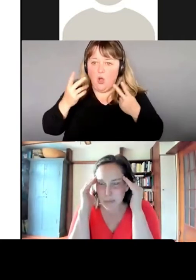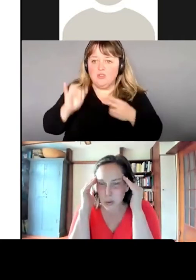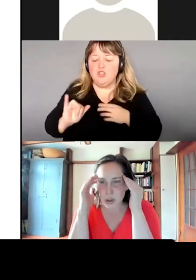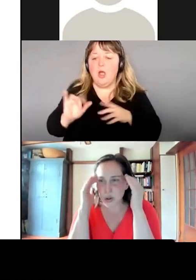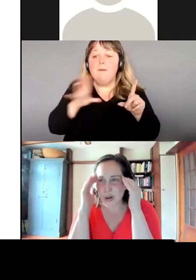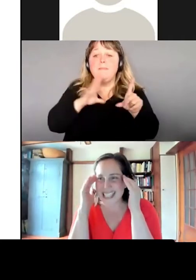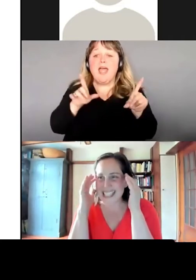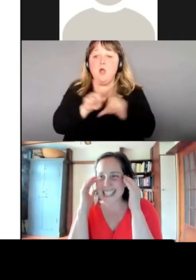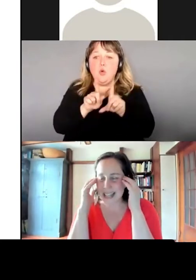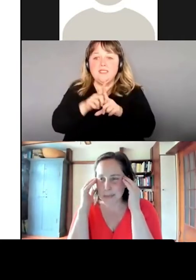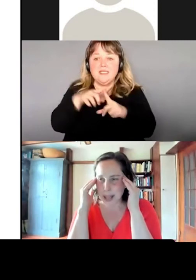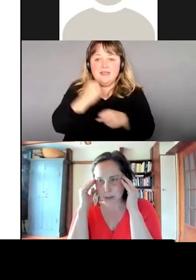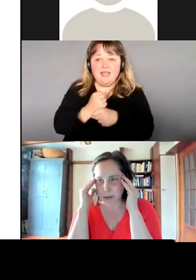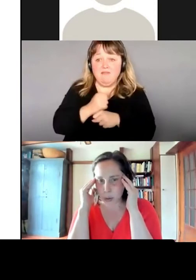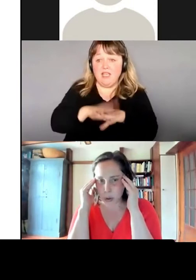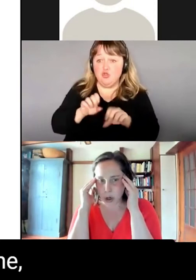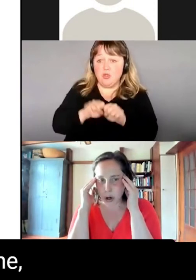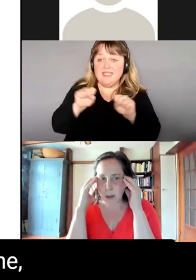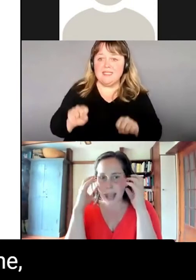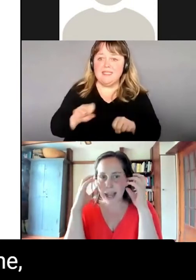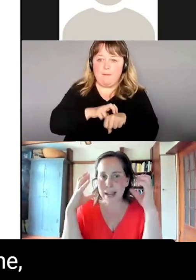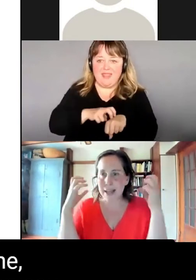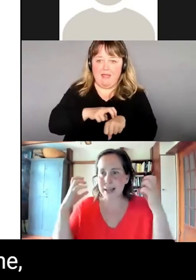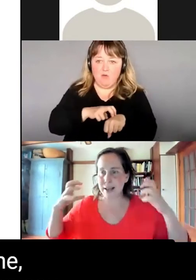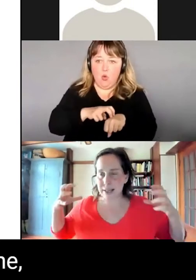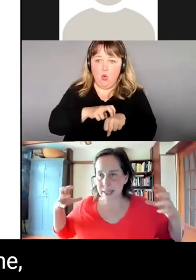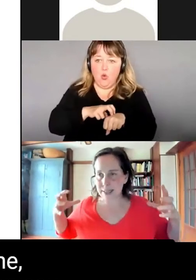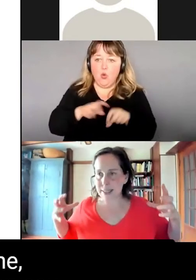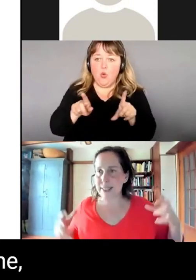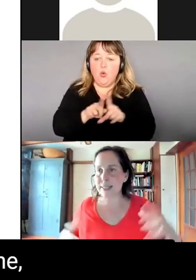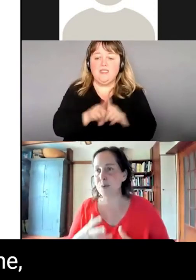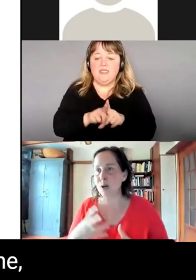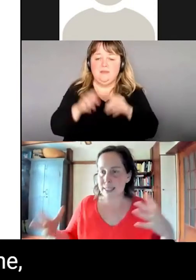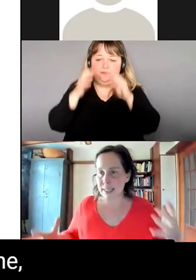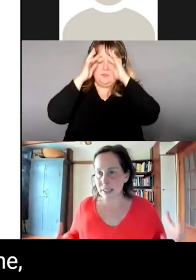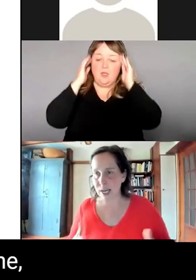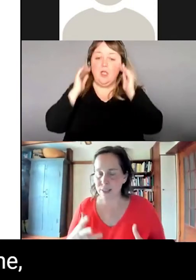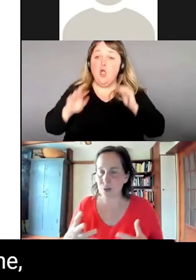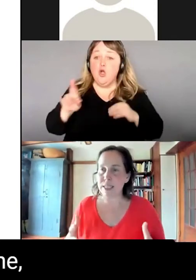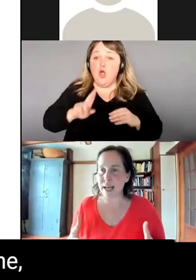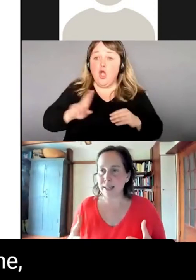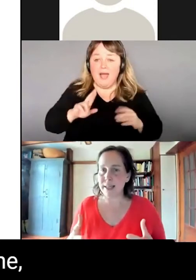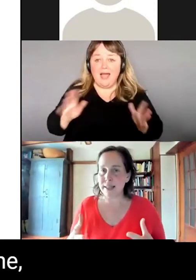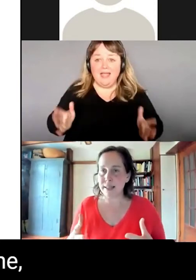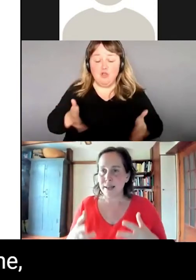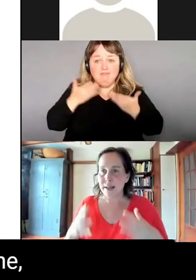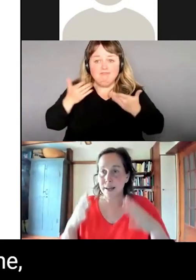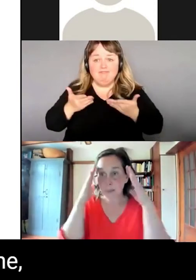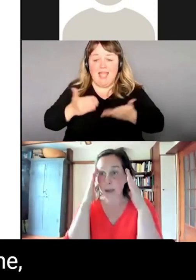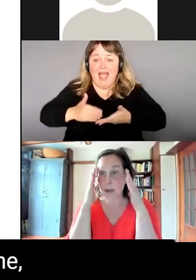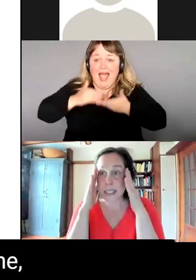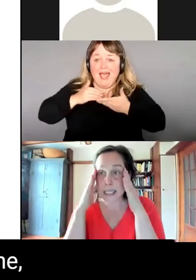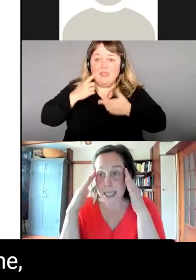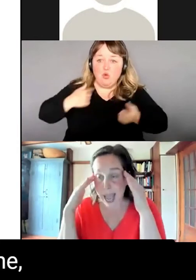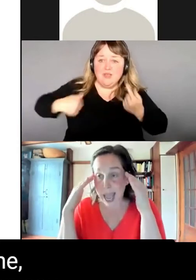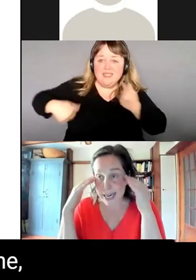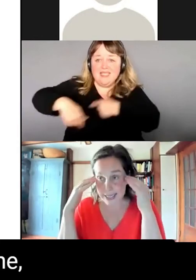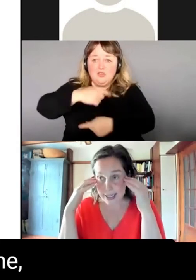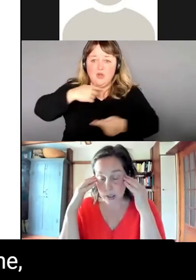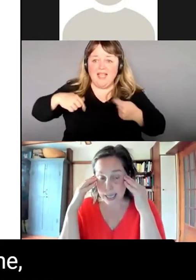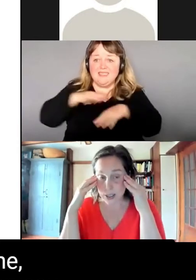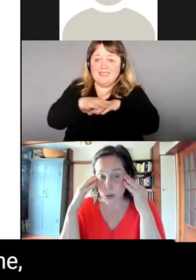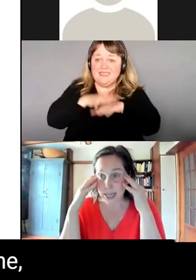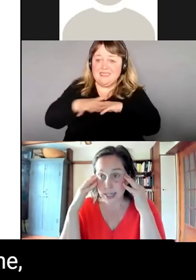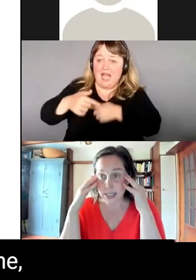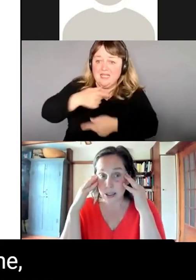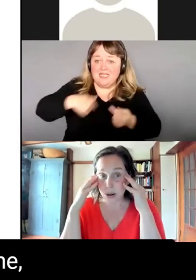travaille beaucoup sur le système nerveux. Le romarin stimule la circulation sanguine, mais aussi aide la